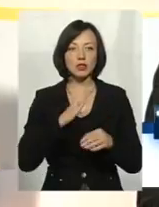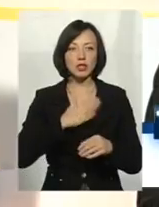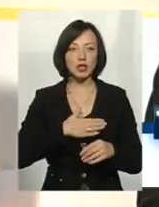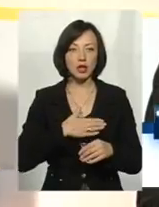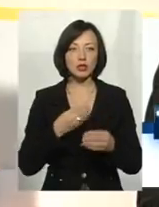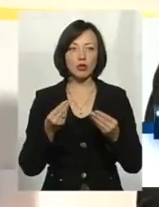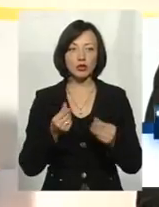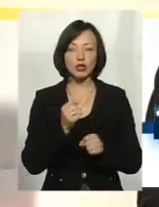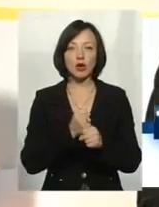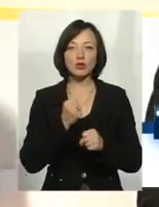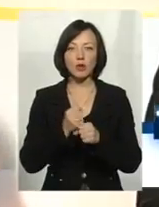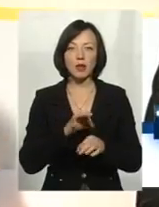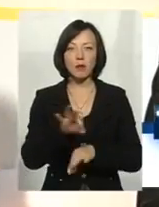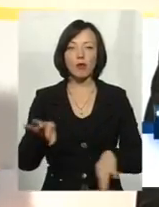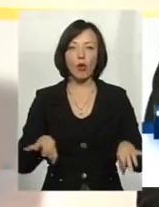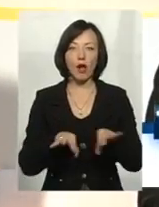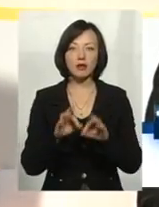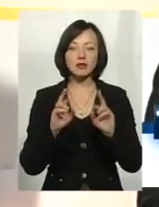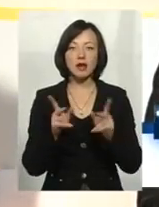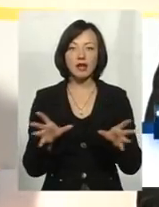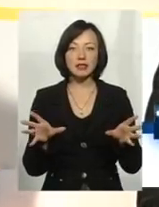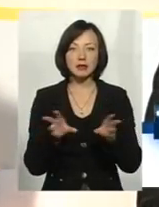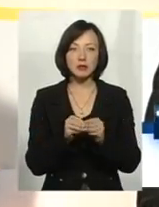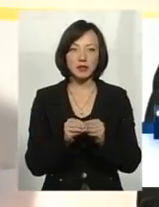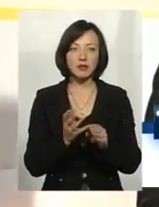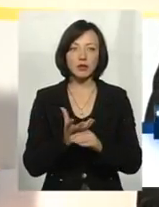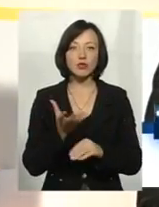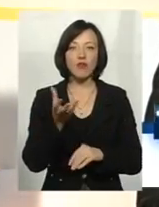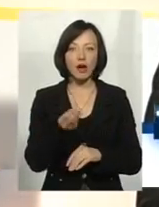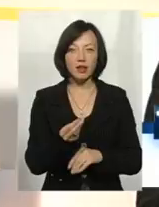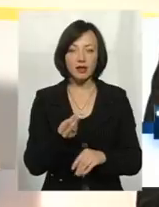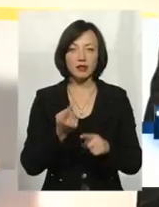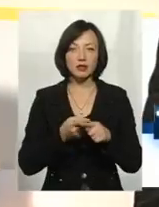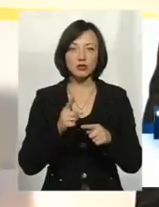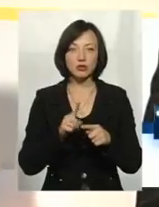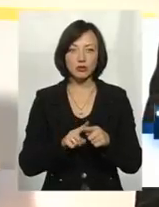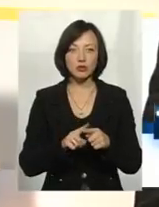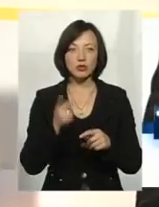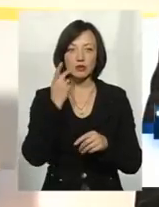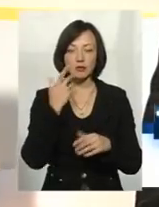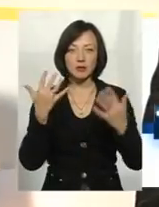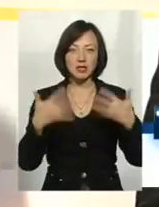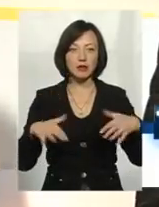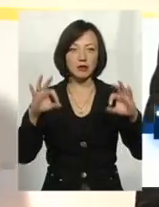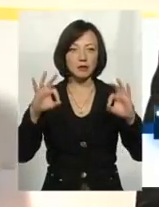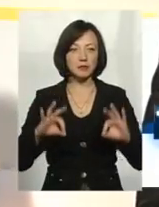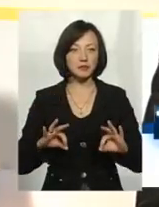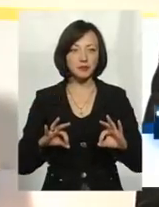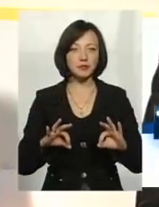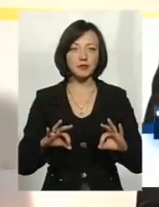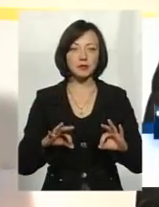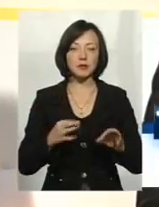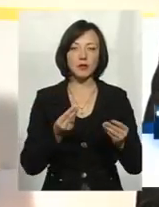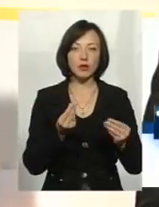кошти розроблений проєкт, як буде співфінансування. У нас, обичайно, йде 50 на 50. 50%